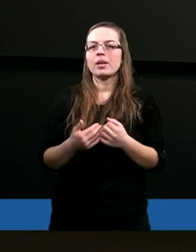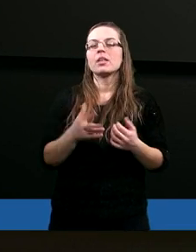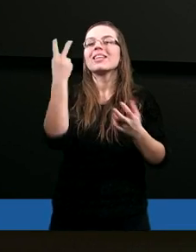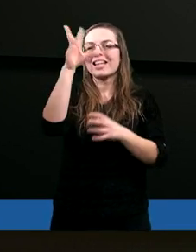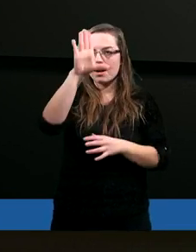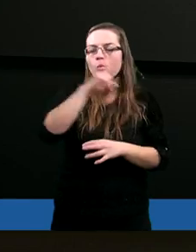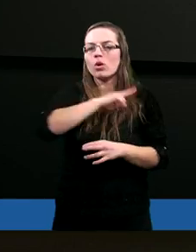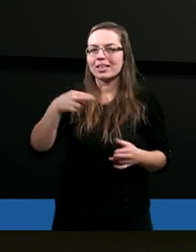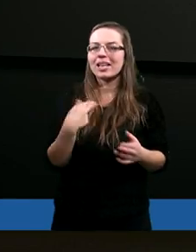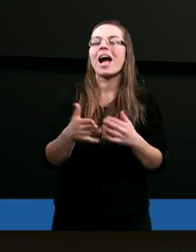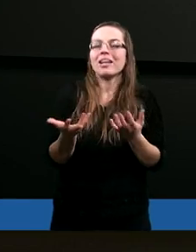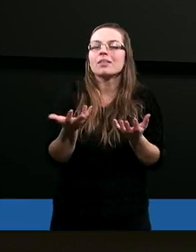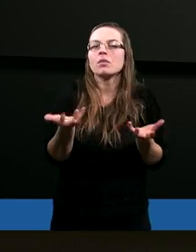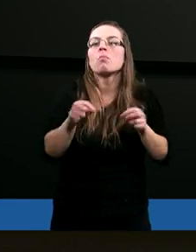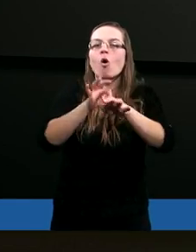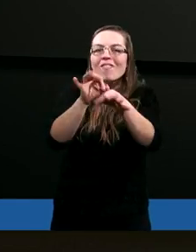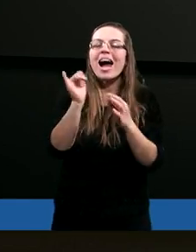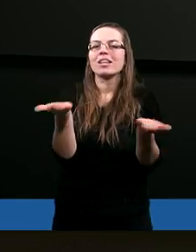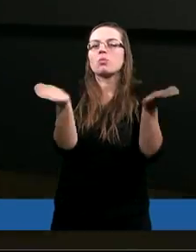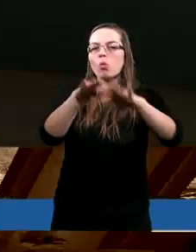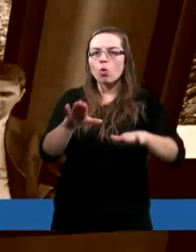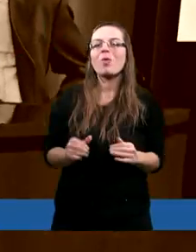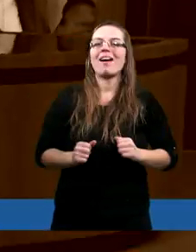Niech Bóg nas wszystkich prowadzi.